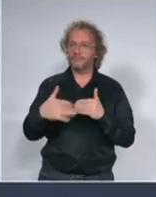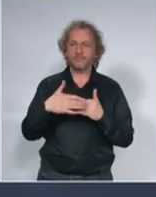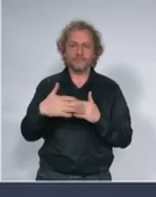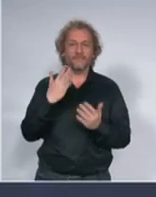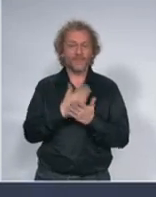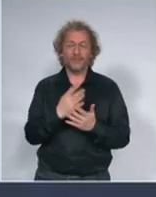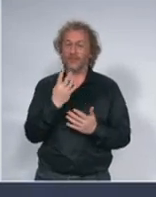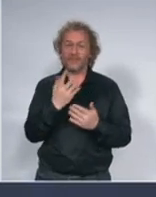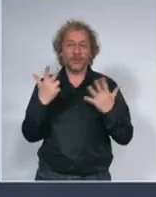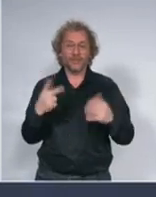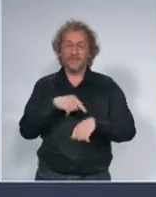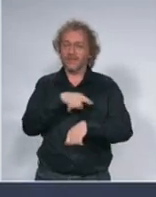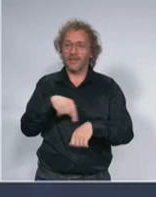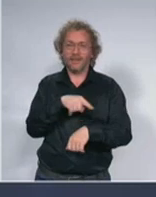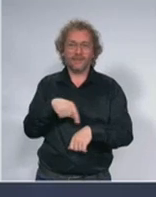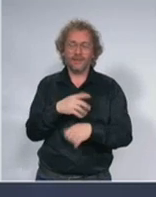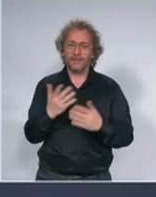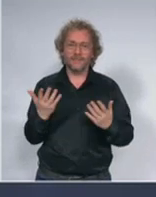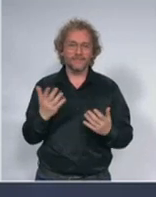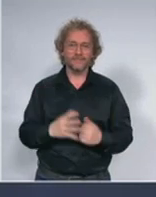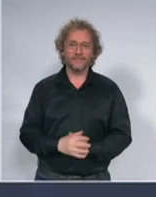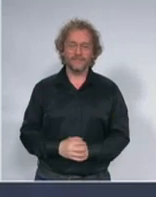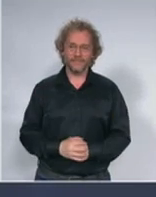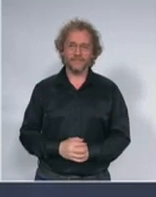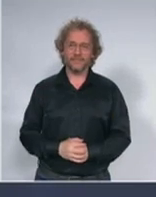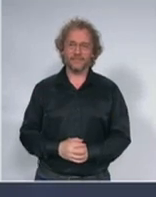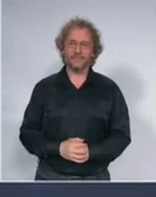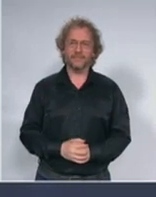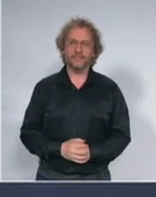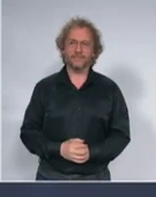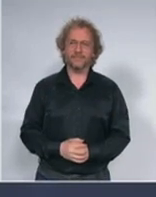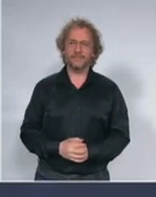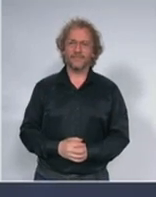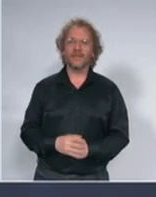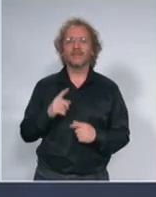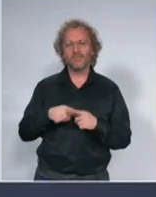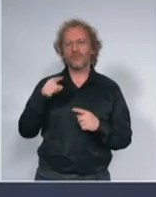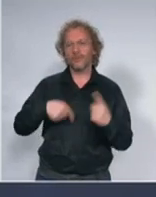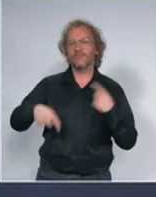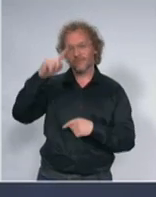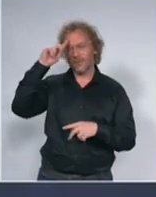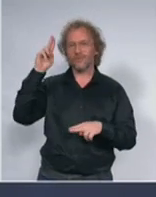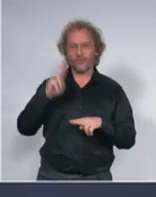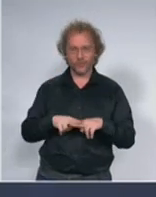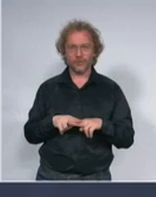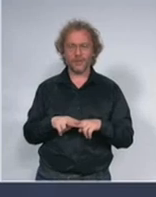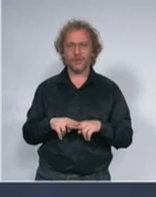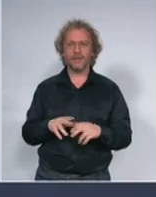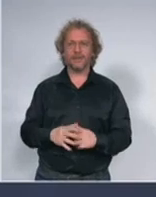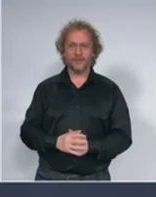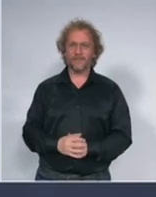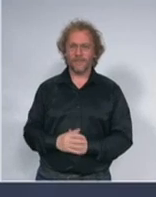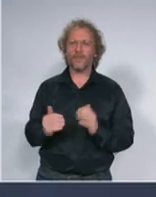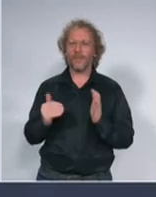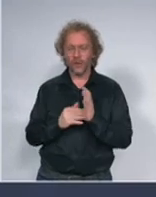sati i zbog toga smo odlučili da dodatno poštrimo